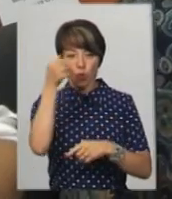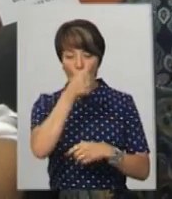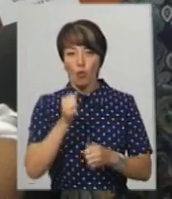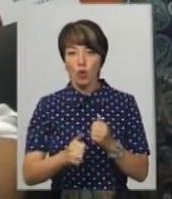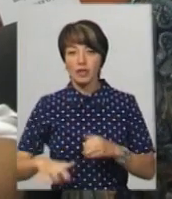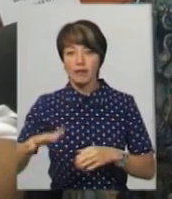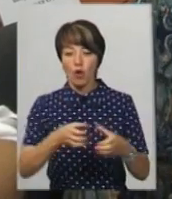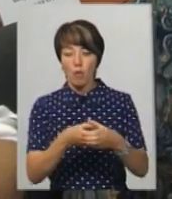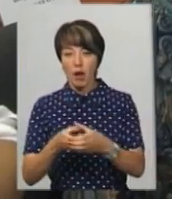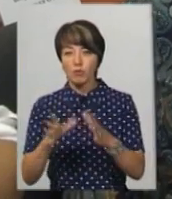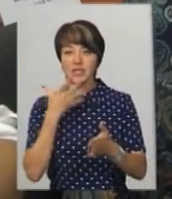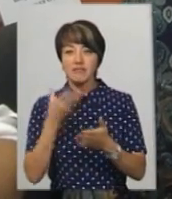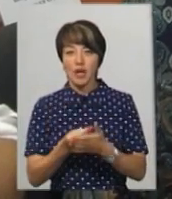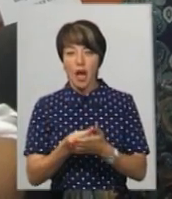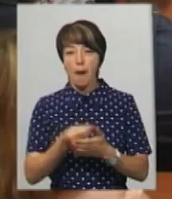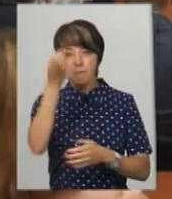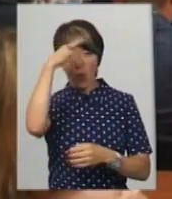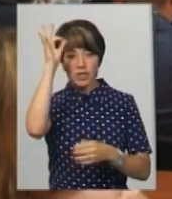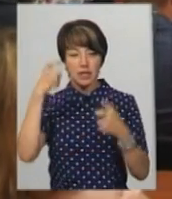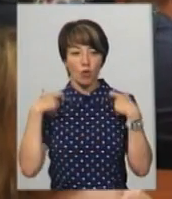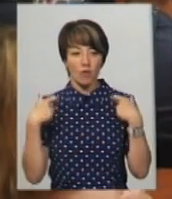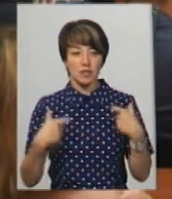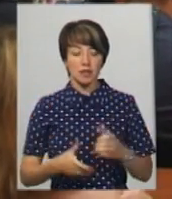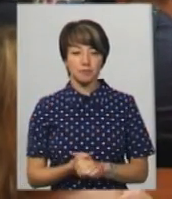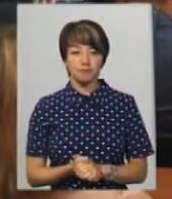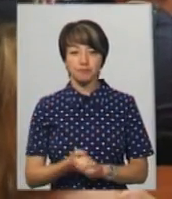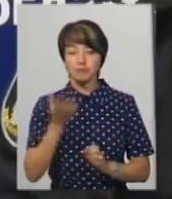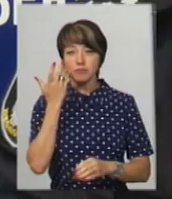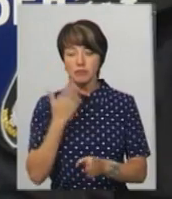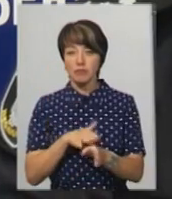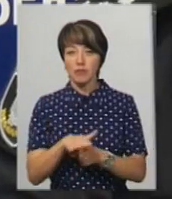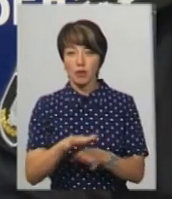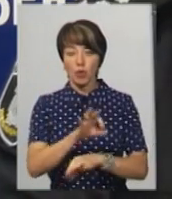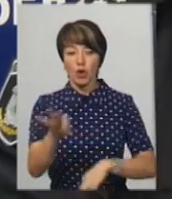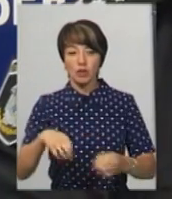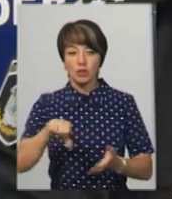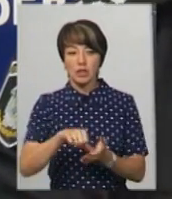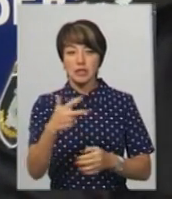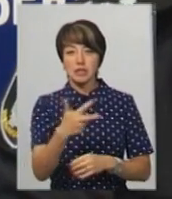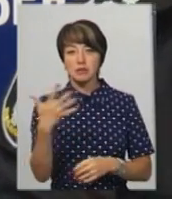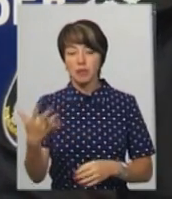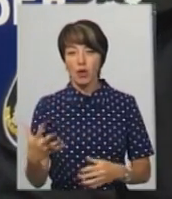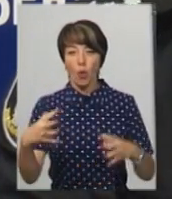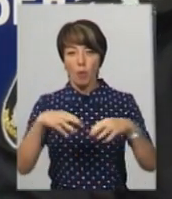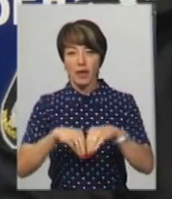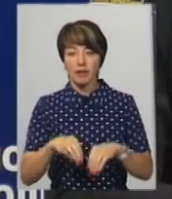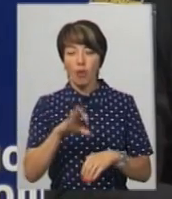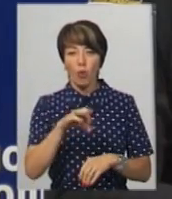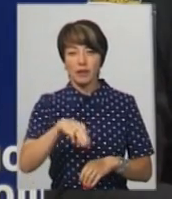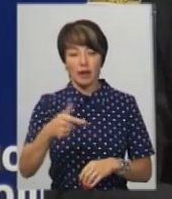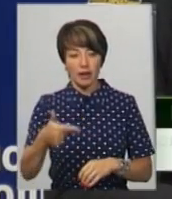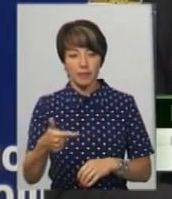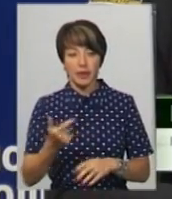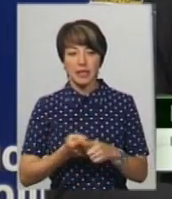тергромаді Хмельниччини буде свій поліцейський офіцер. В реалізації цього проєкту приймає участь 35 об'єднаних територіальних громад.